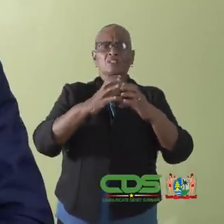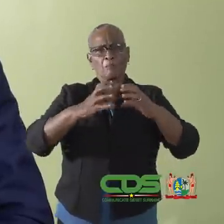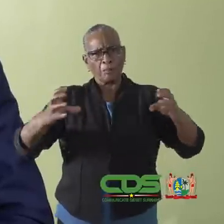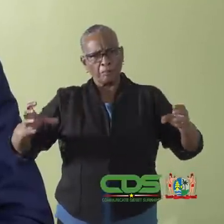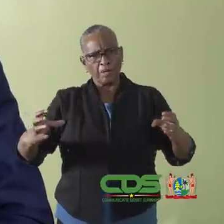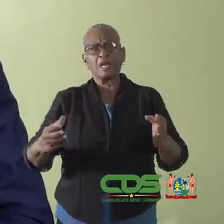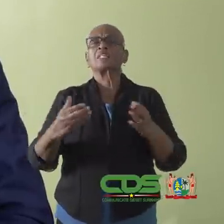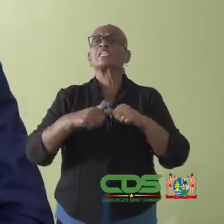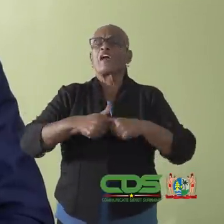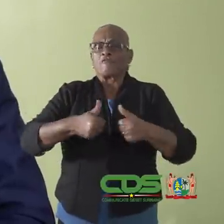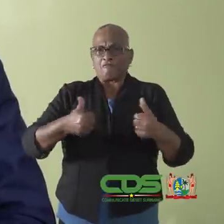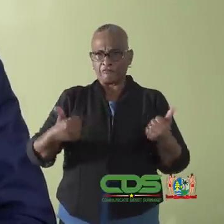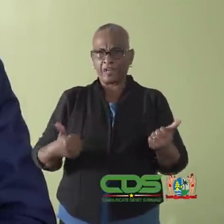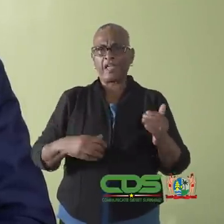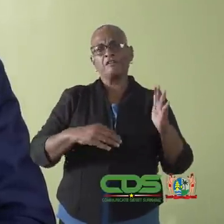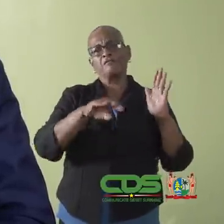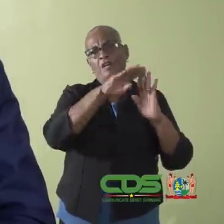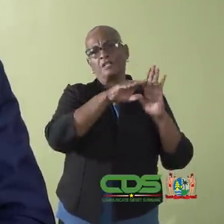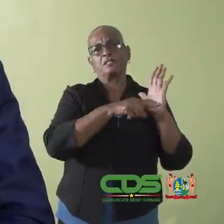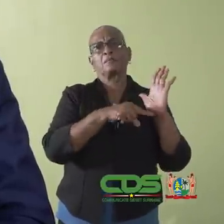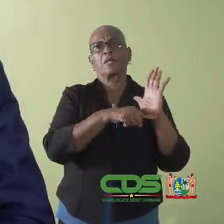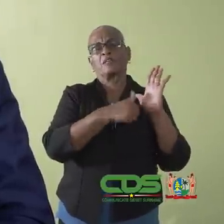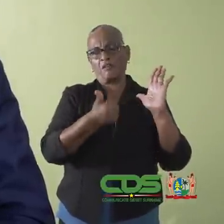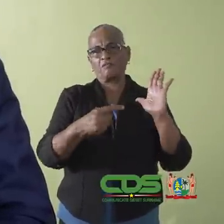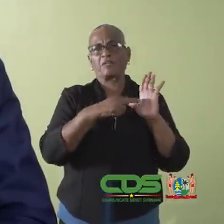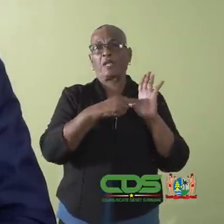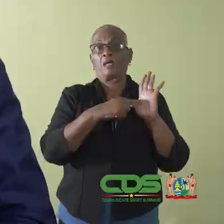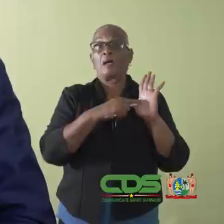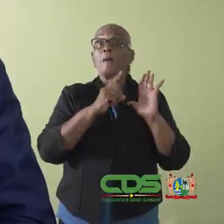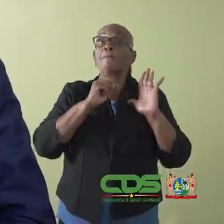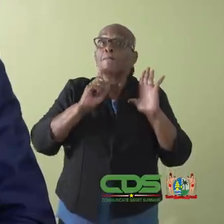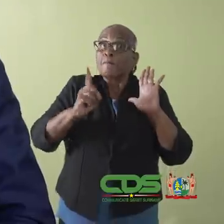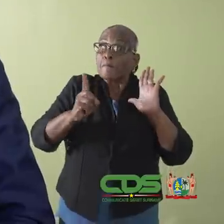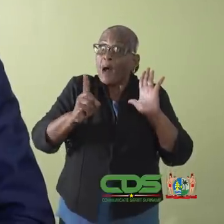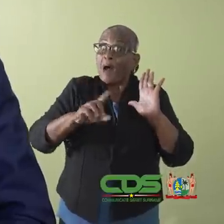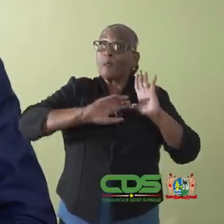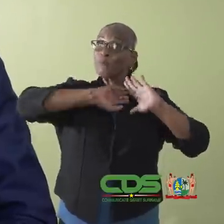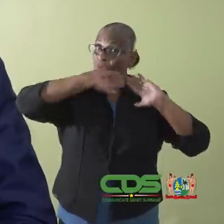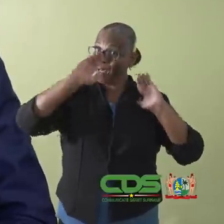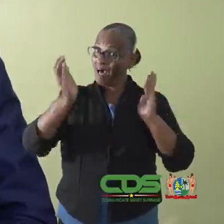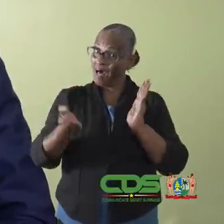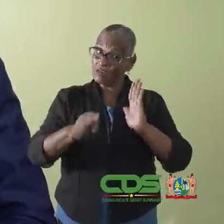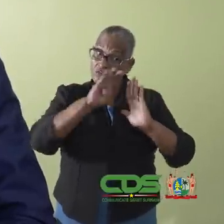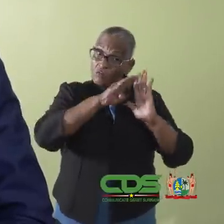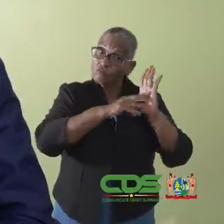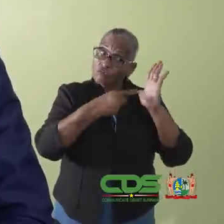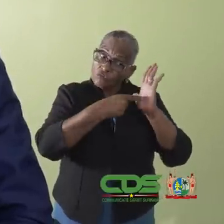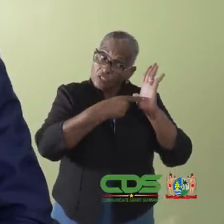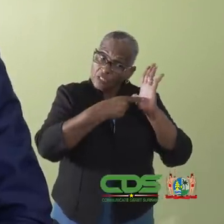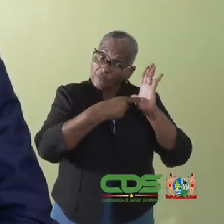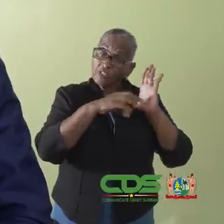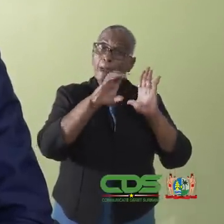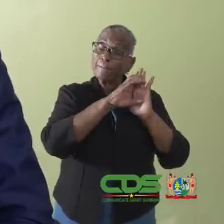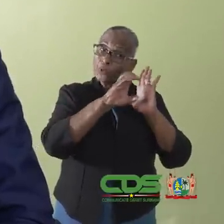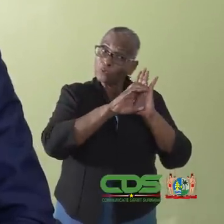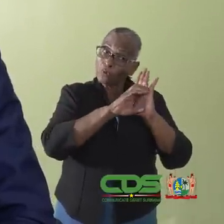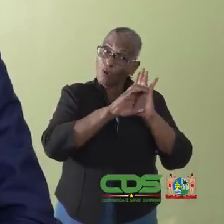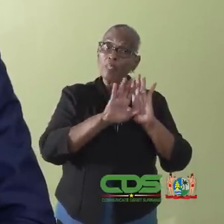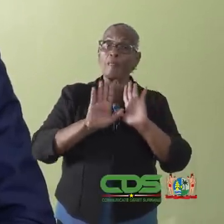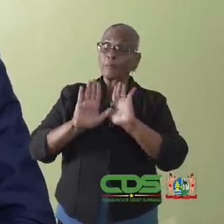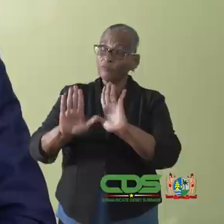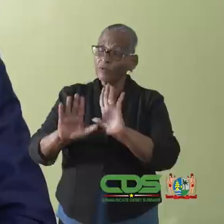zijn gevrijwaard van bovengenoemde maatregelen. Met die verstanden, laat zij alle voorschriften en COVID-19